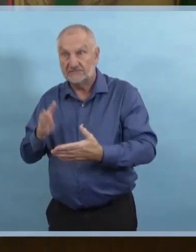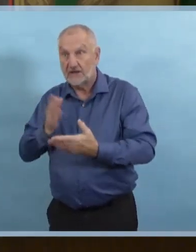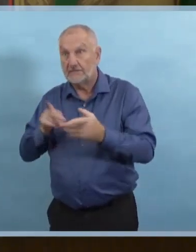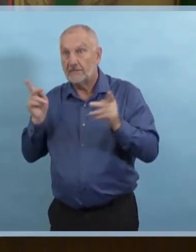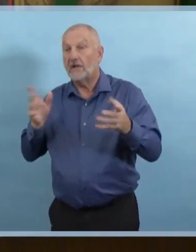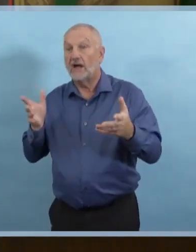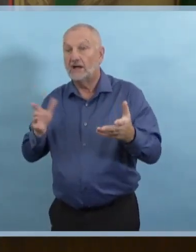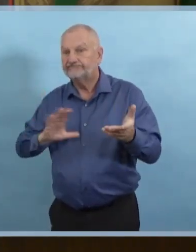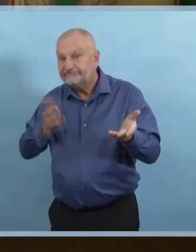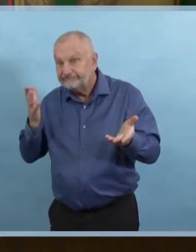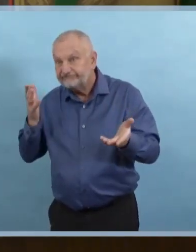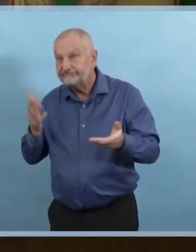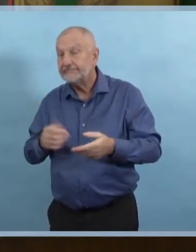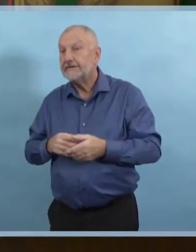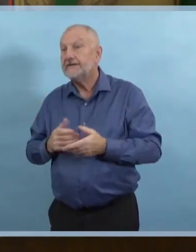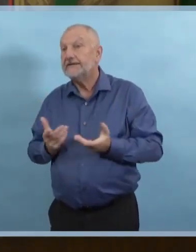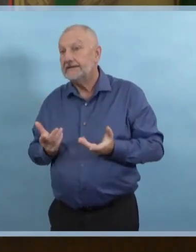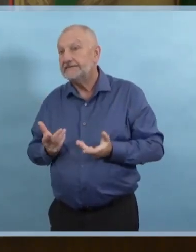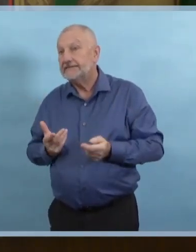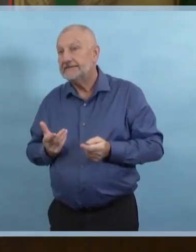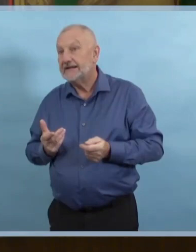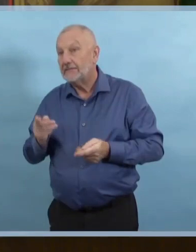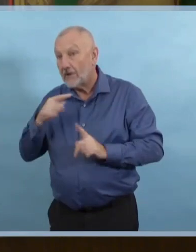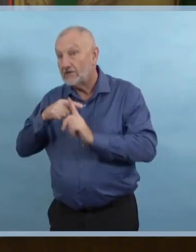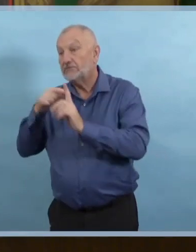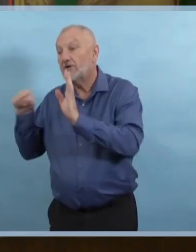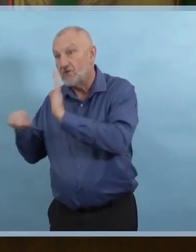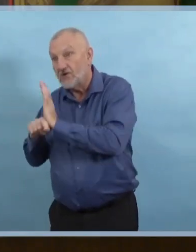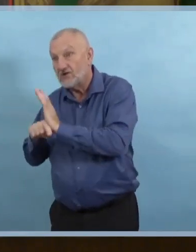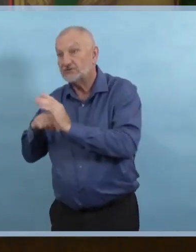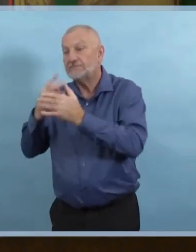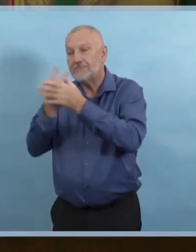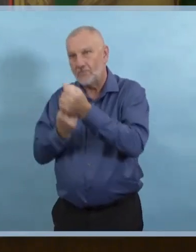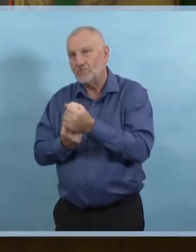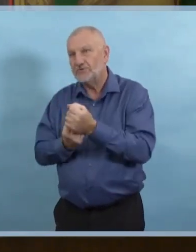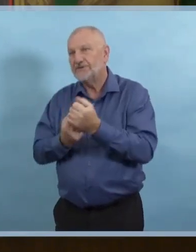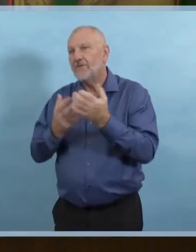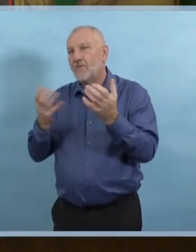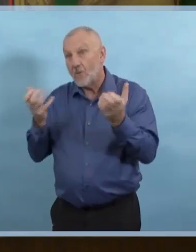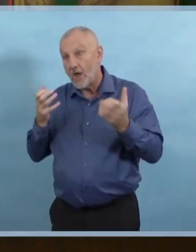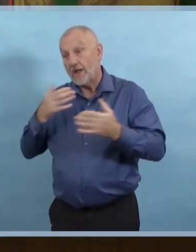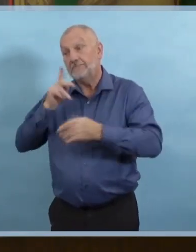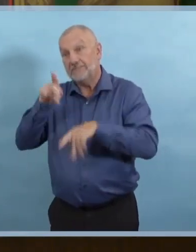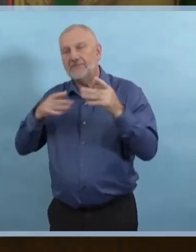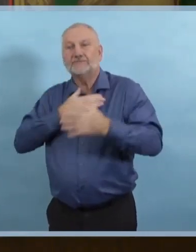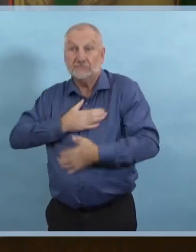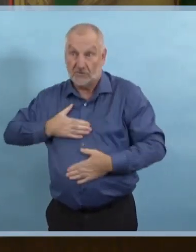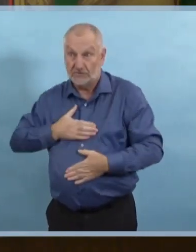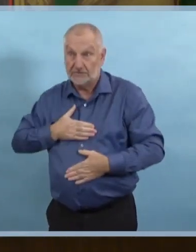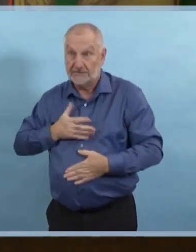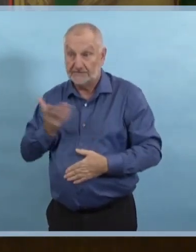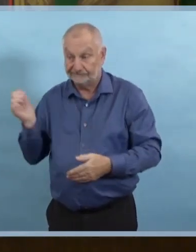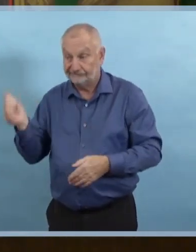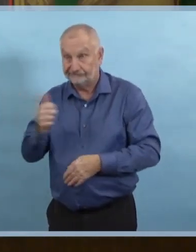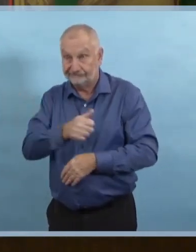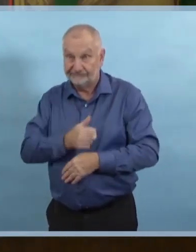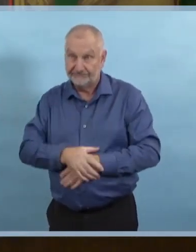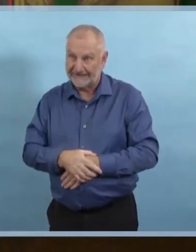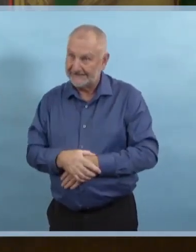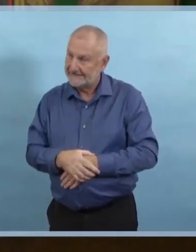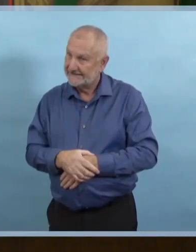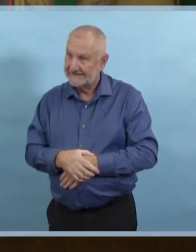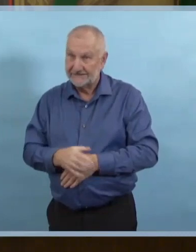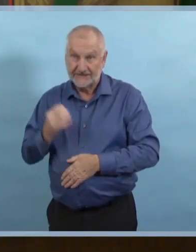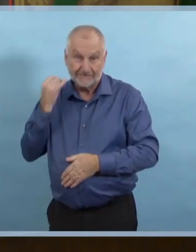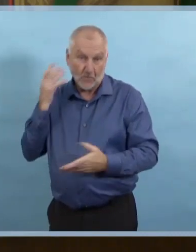difficiles, mais je crois que les directives qui existent font en sorte qu'on a sonné l'alerte pour que les gens puissent prendre des décisions